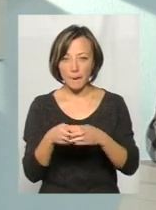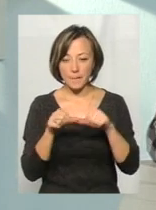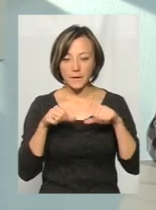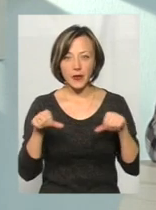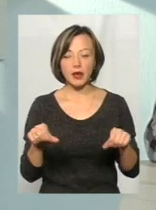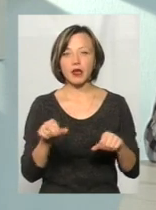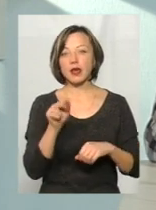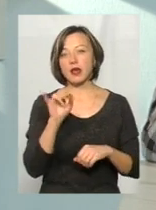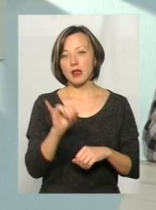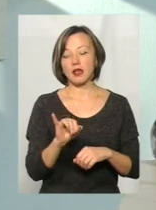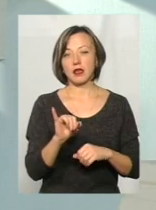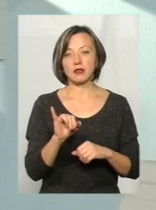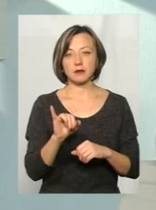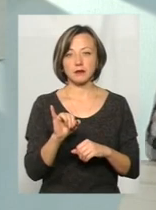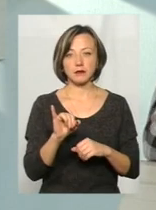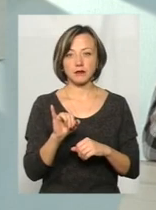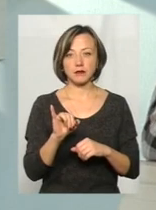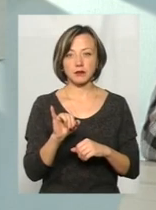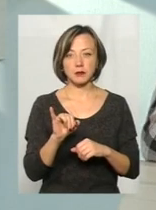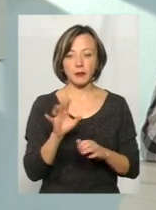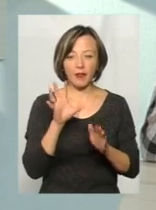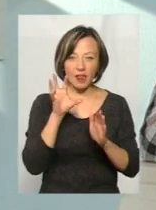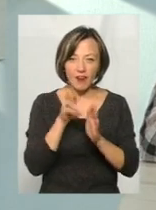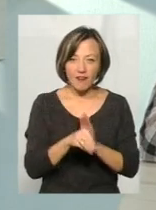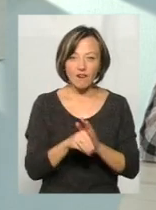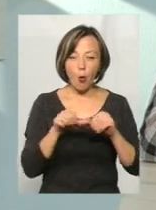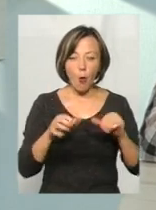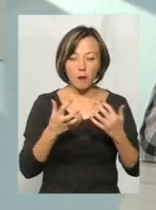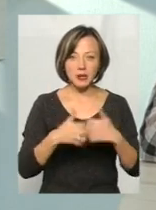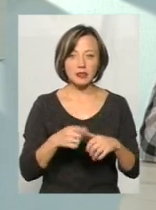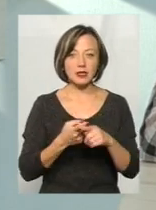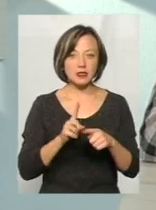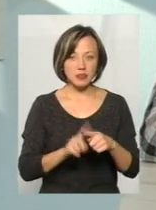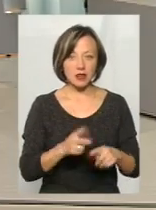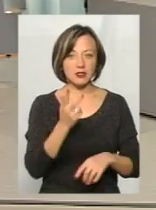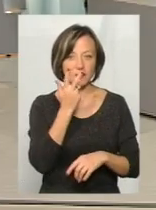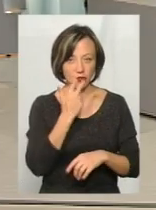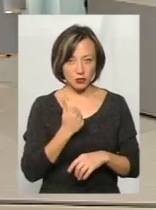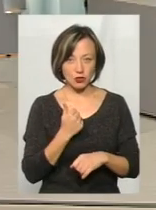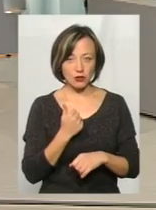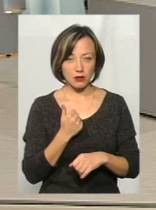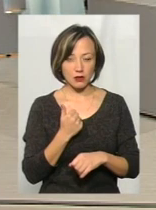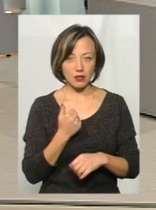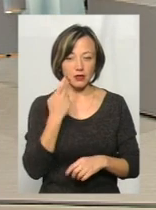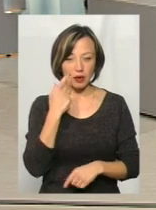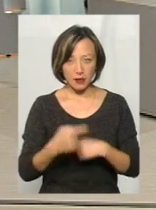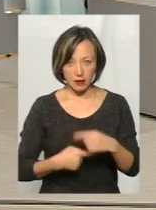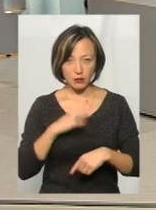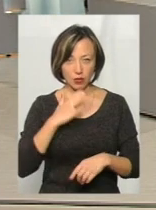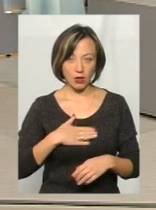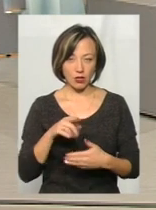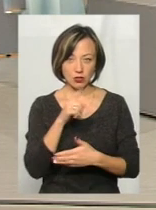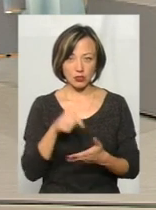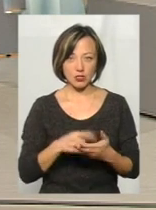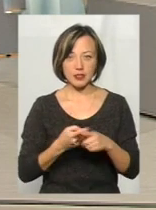безпосередньо, в комісії. Це звична, скажімо, традиція наша? Це